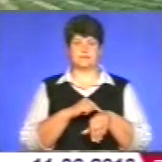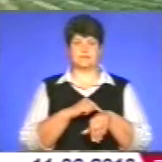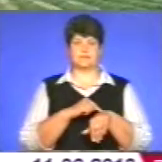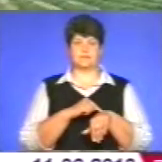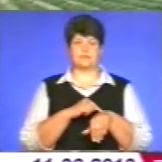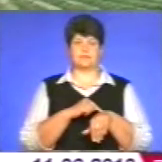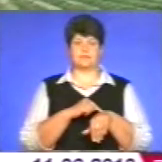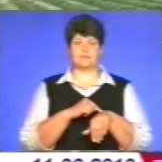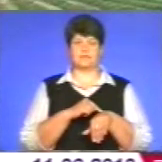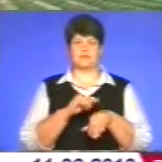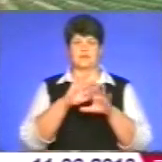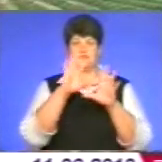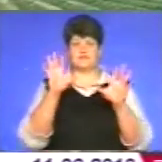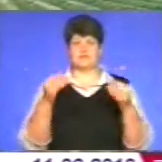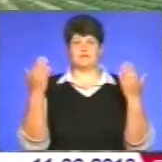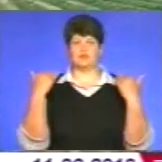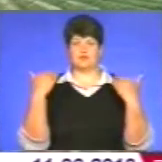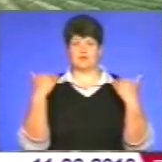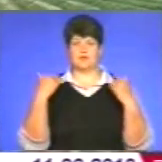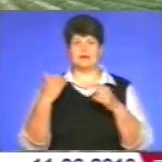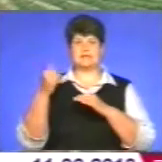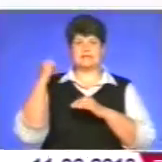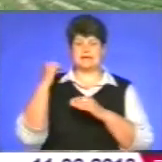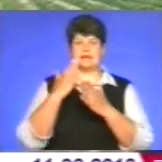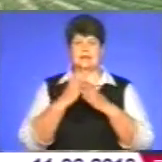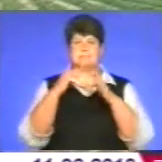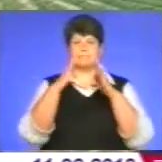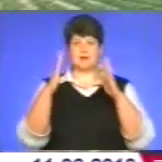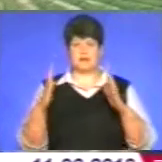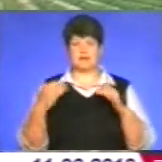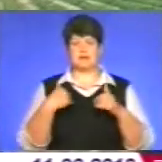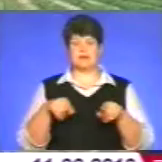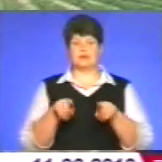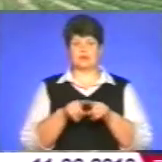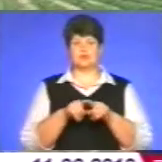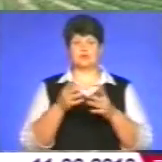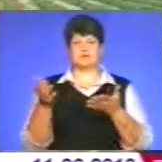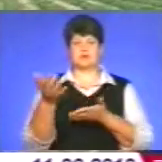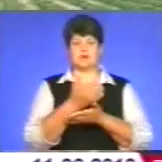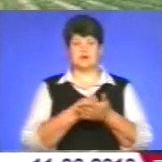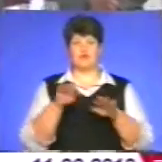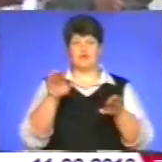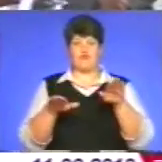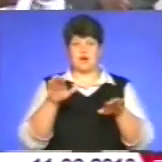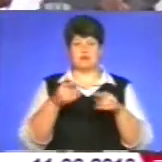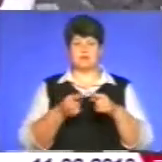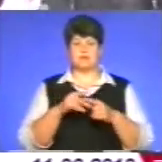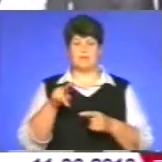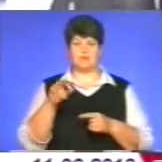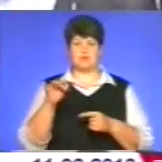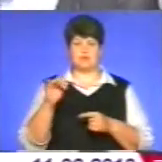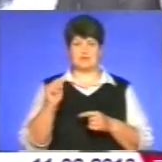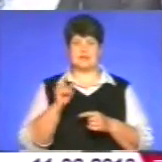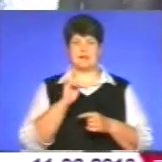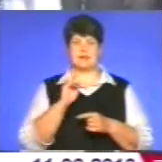всі відпочивають, ззаді в нас є палатки. Я також їх збираю і важу ці полуниці. Кременецький район,